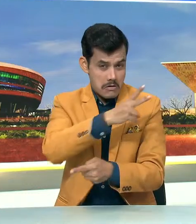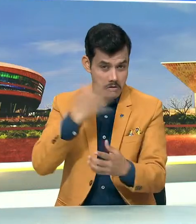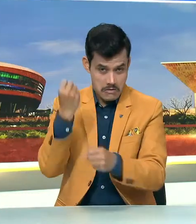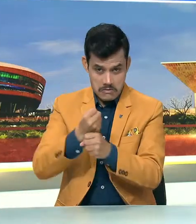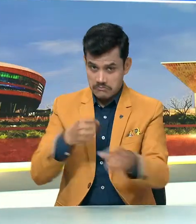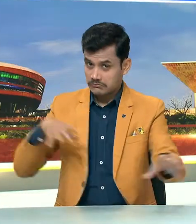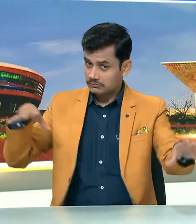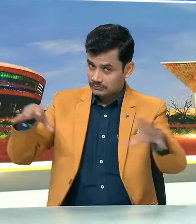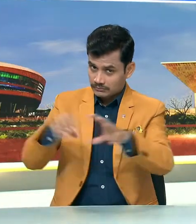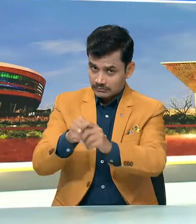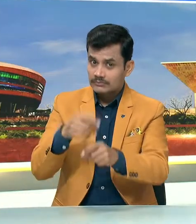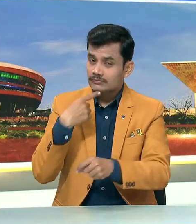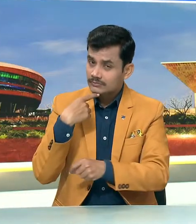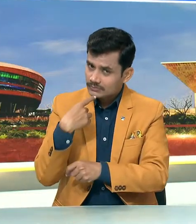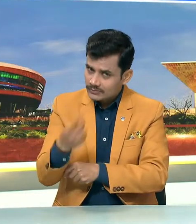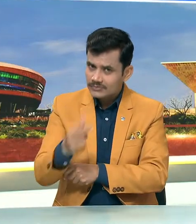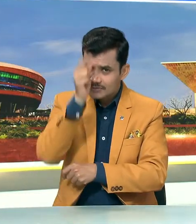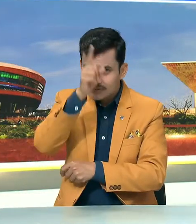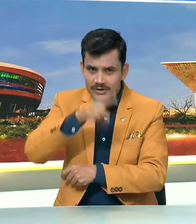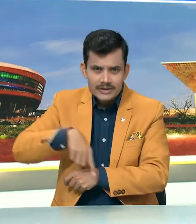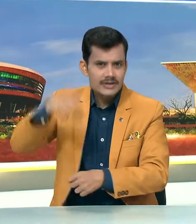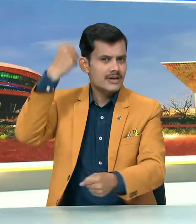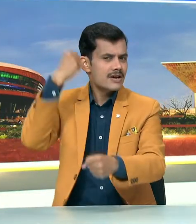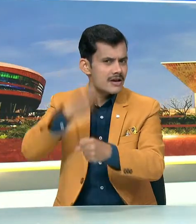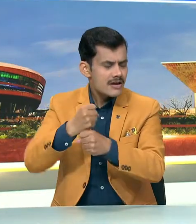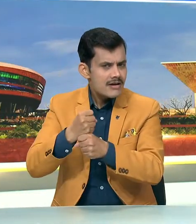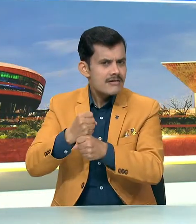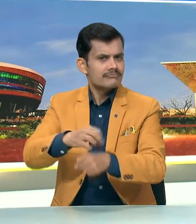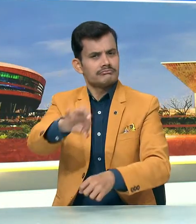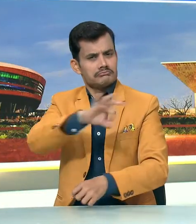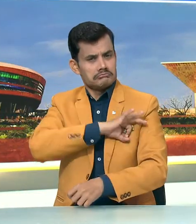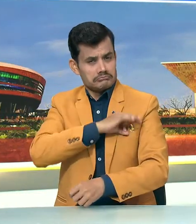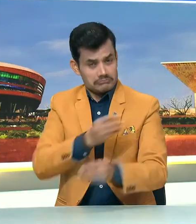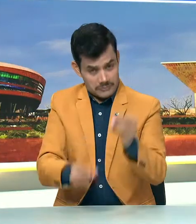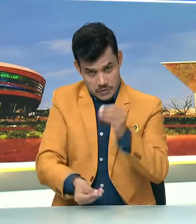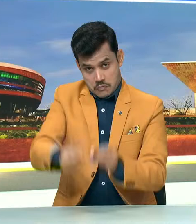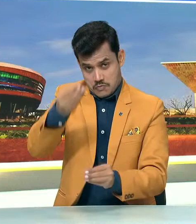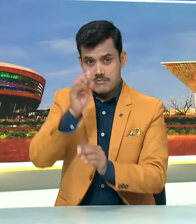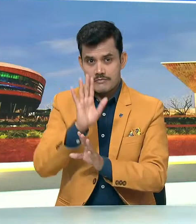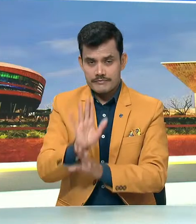उन्होंने स्वेम को भारत सरकार का बड़ा प्रशन सक बताया